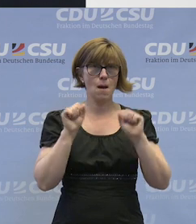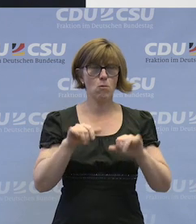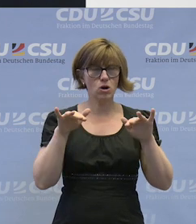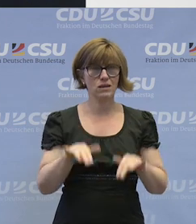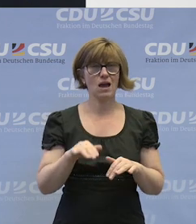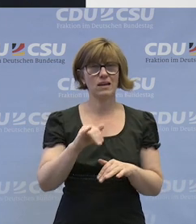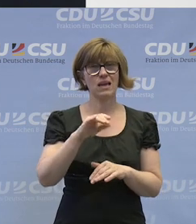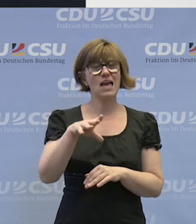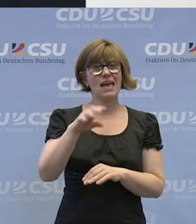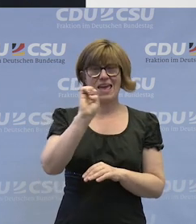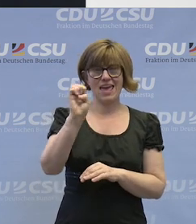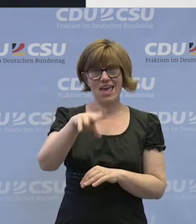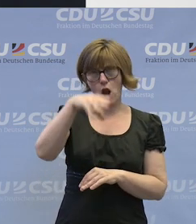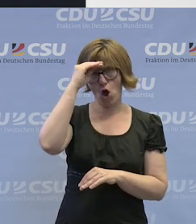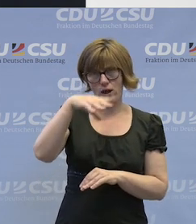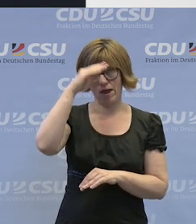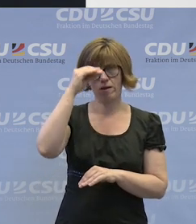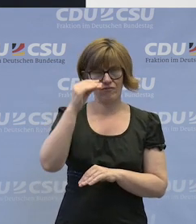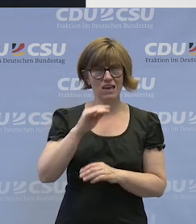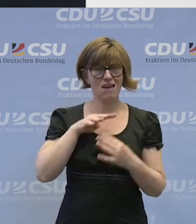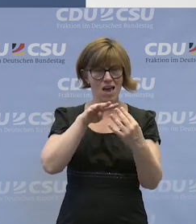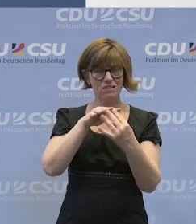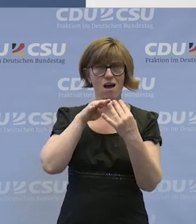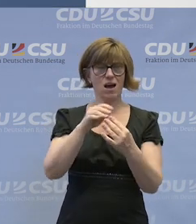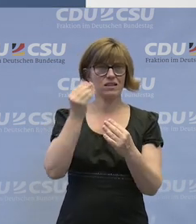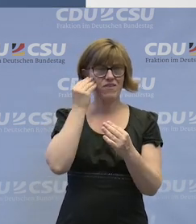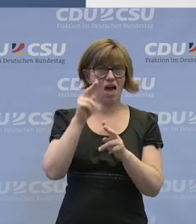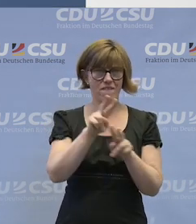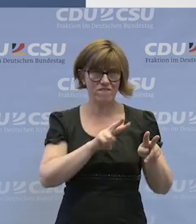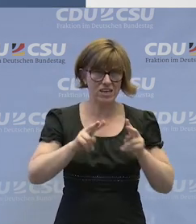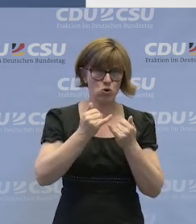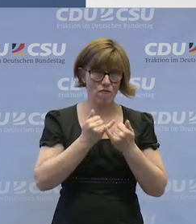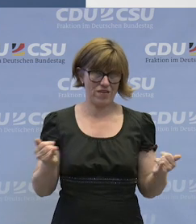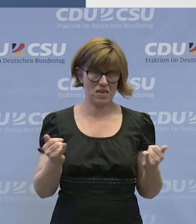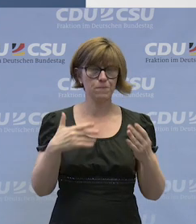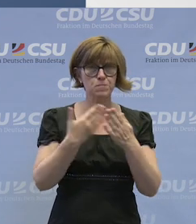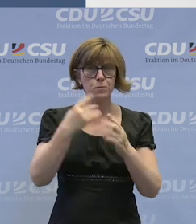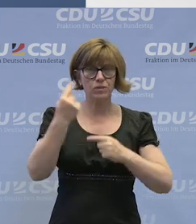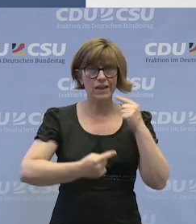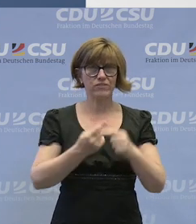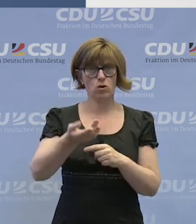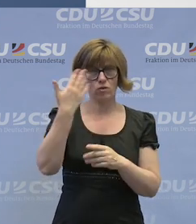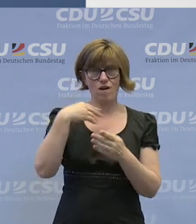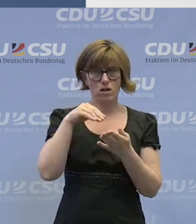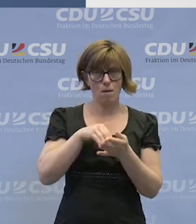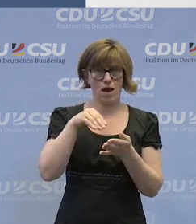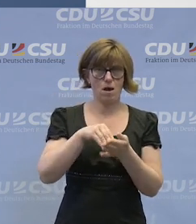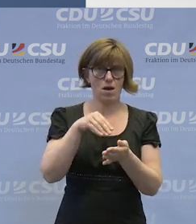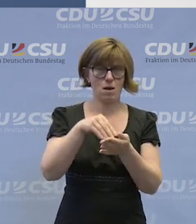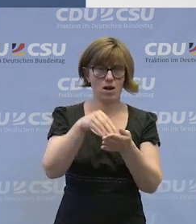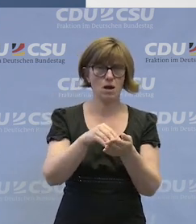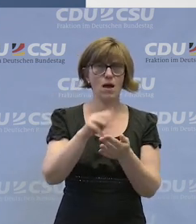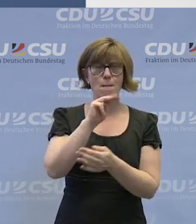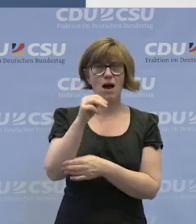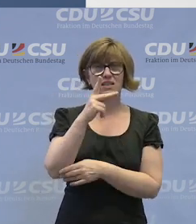von E-Learning, um interaktive Lernvideos. An dieser Entwicklung waren und sind beteiligt